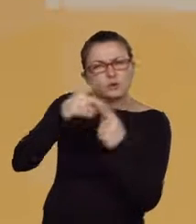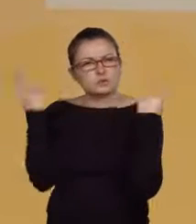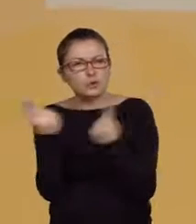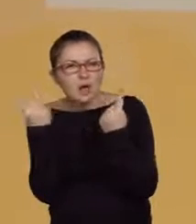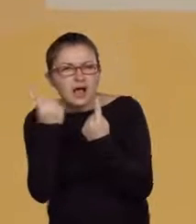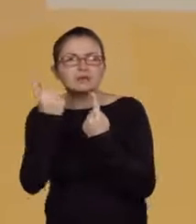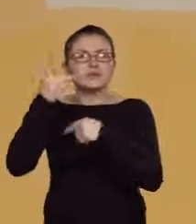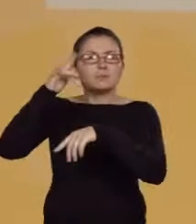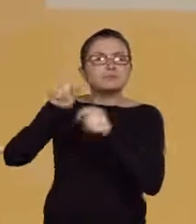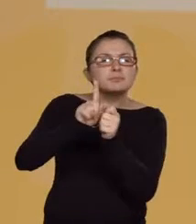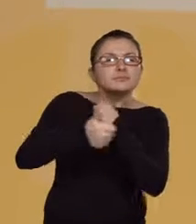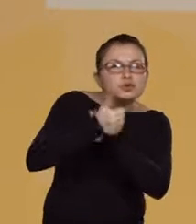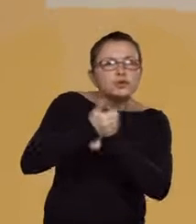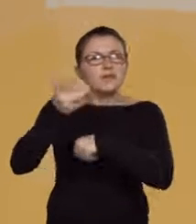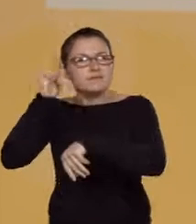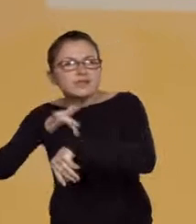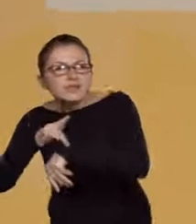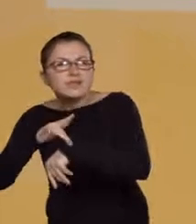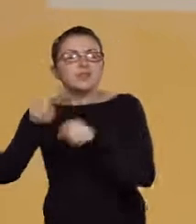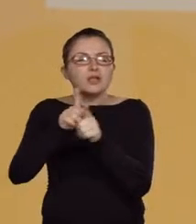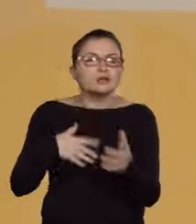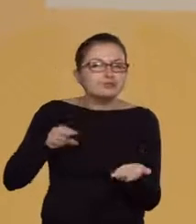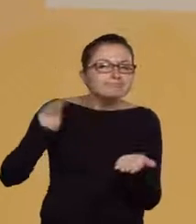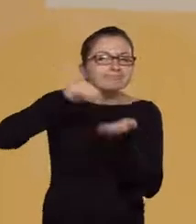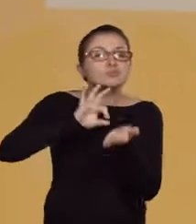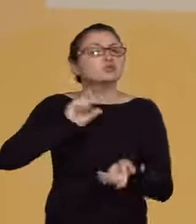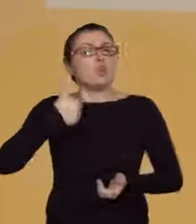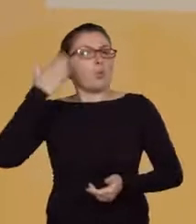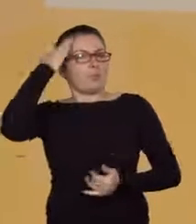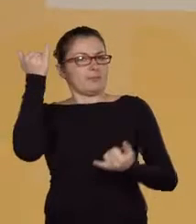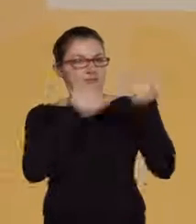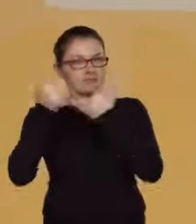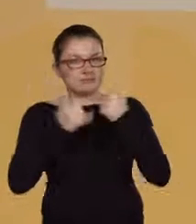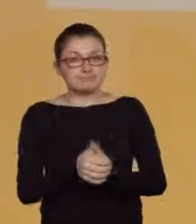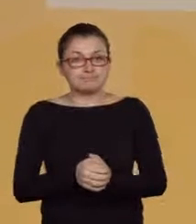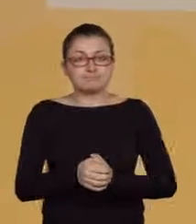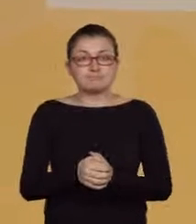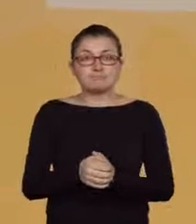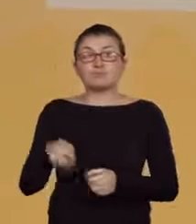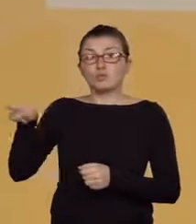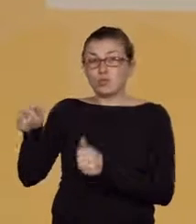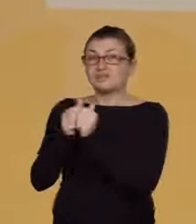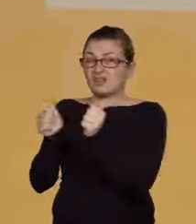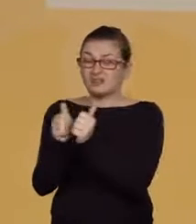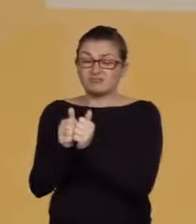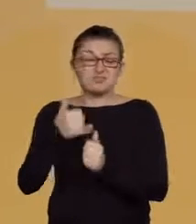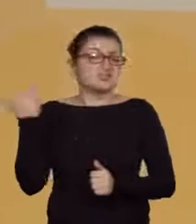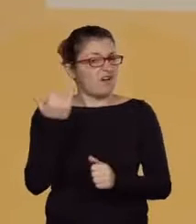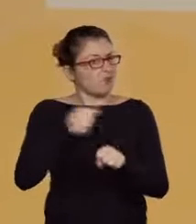i odwołanie się do swojej wiedzy chemicznej. Zadania te, które zawsze pojawiają się w arkuszach maturalnych,